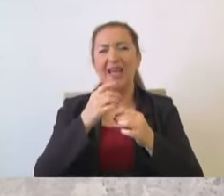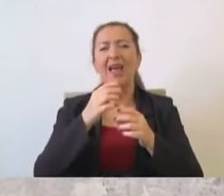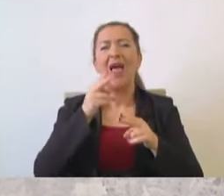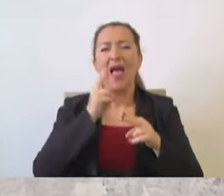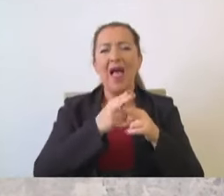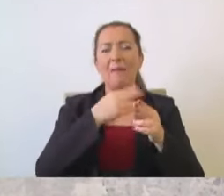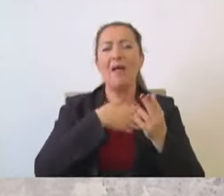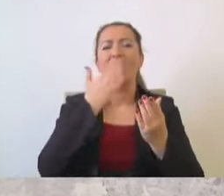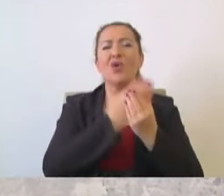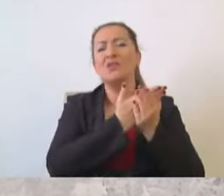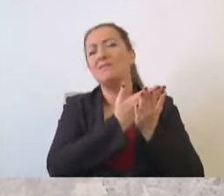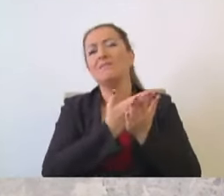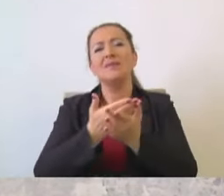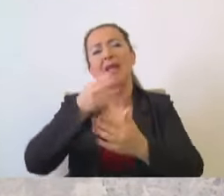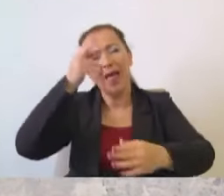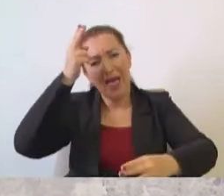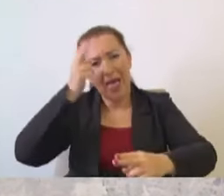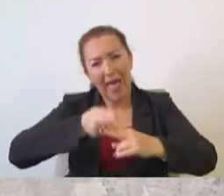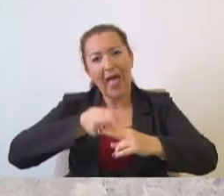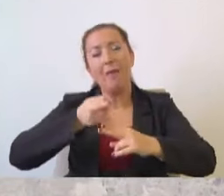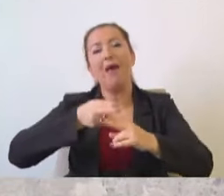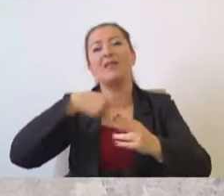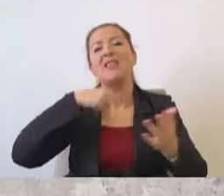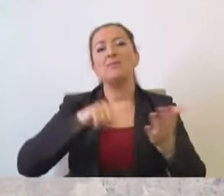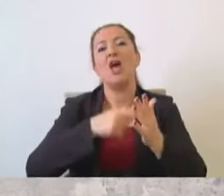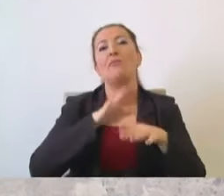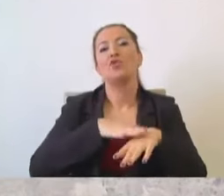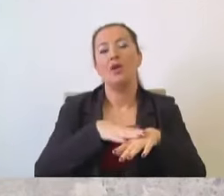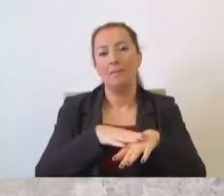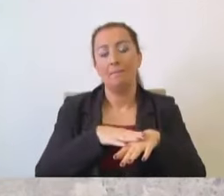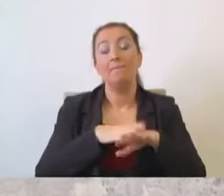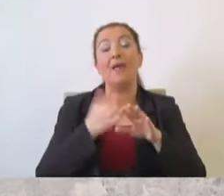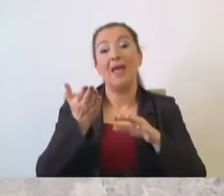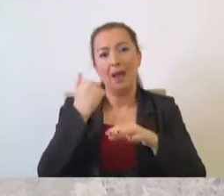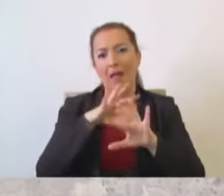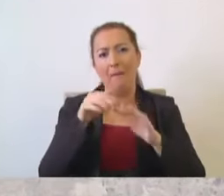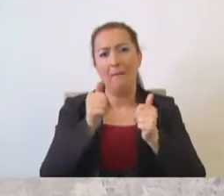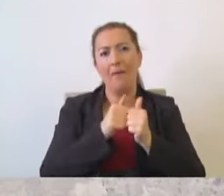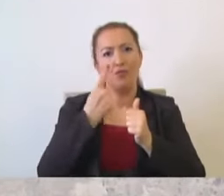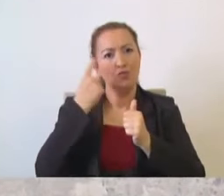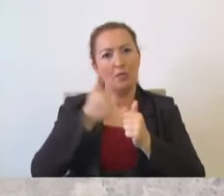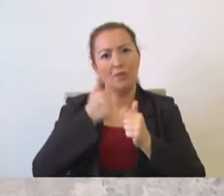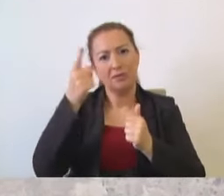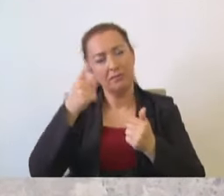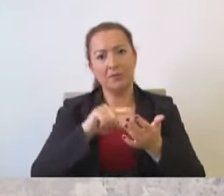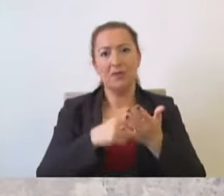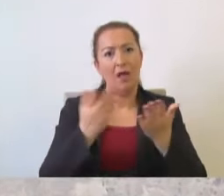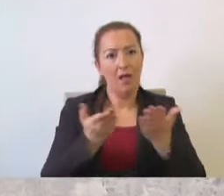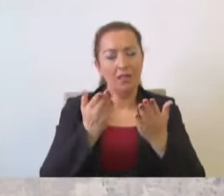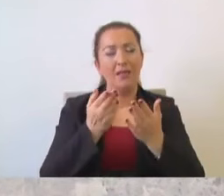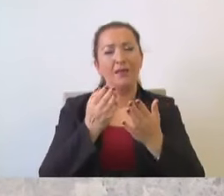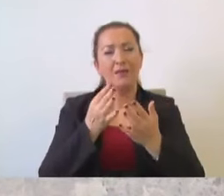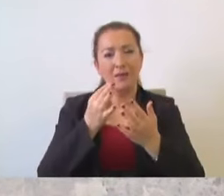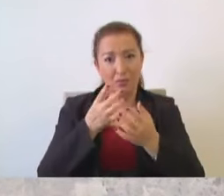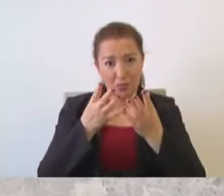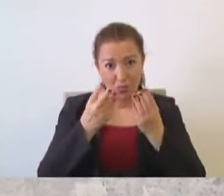getireceğim dosyalardan bir tanesi buydu. Gelin bunu hep birlikte getirelim, cumhurbaşkanımız imzalasın. Bu kadar mı